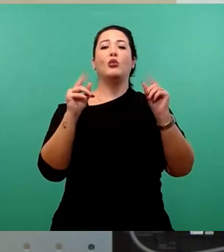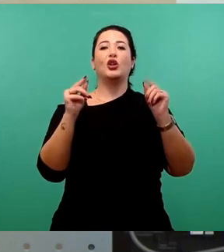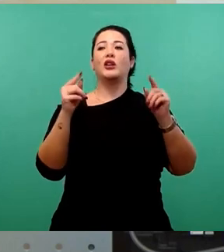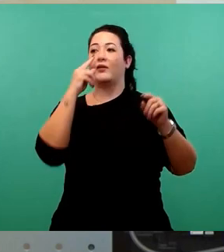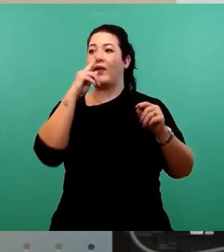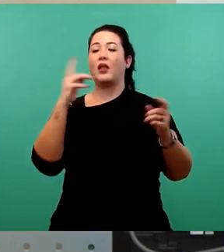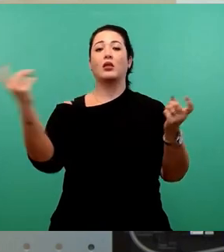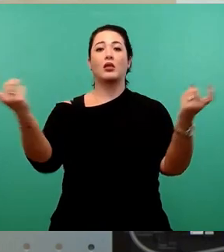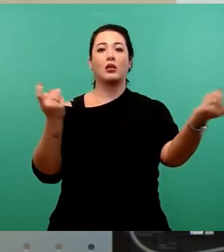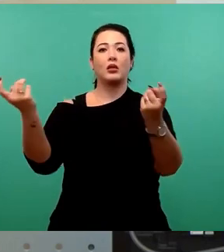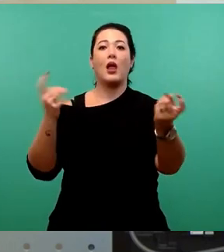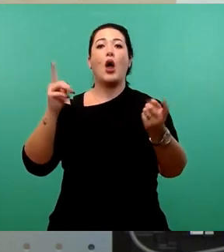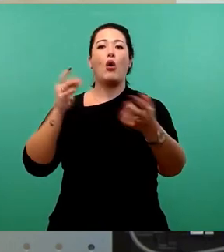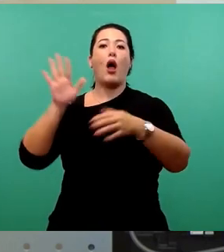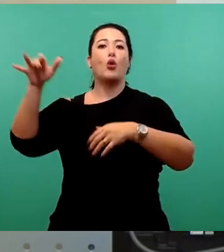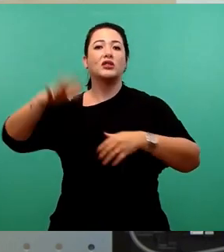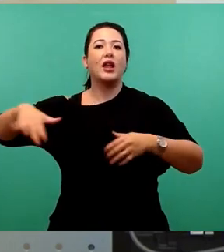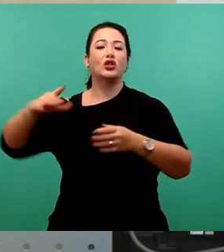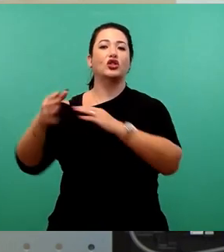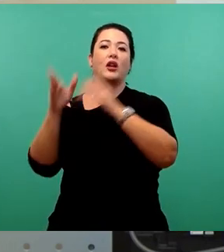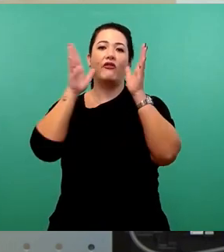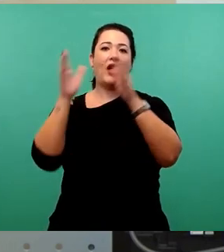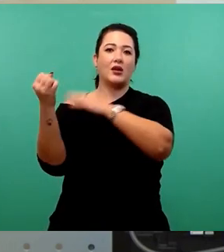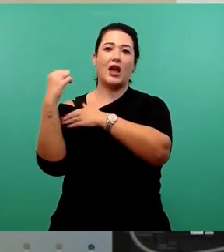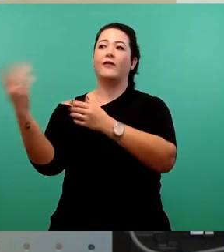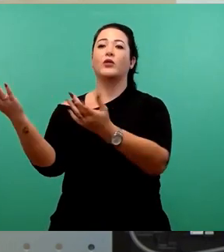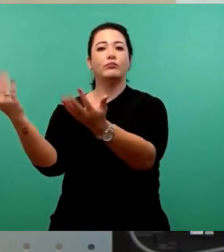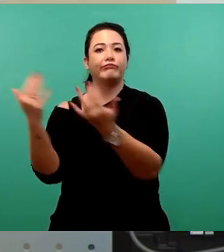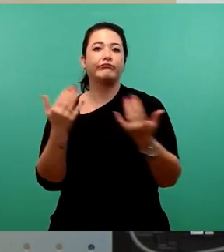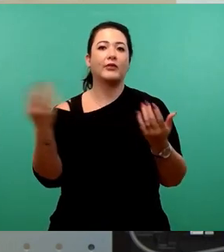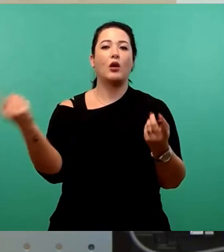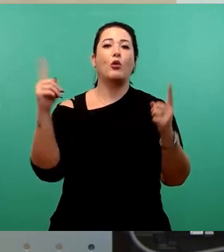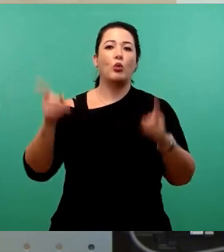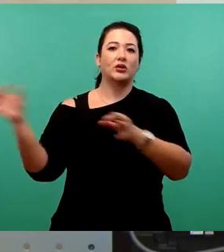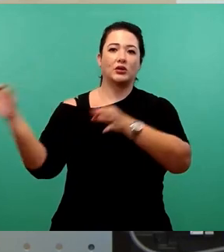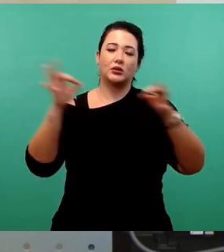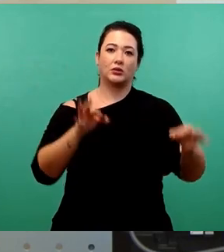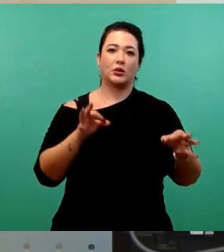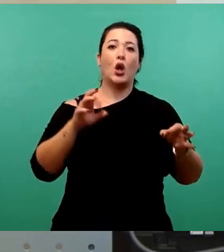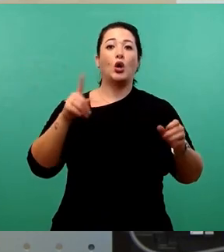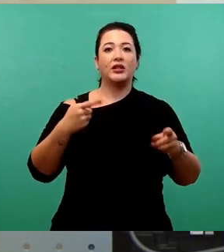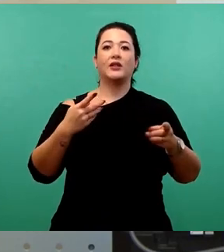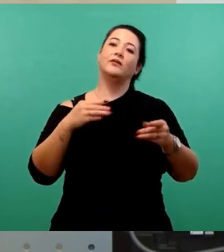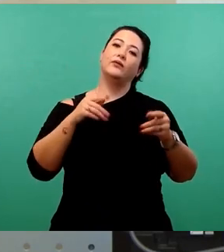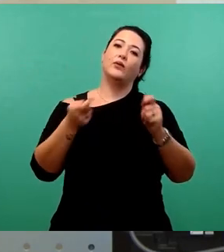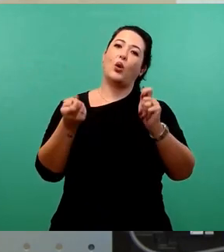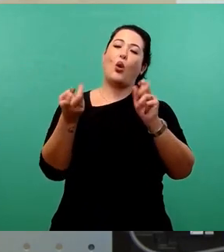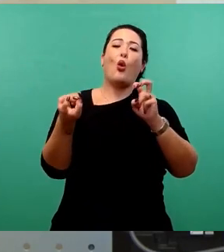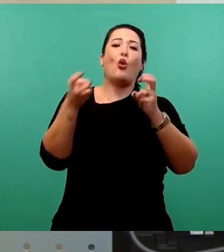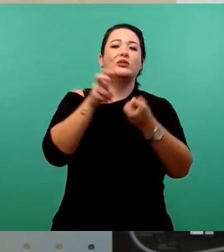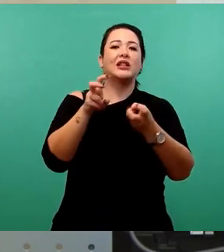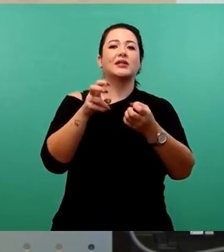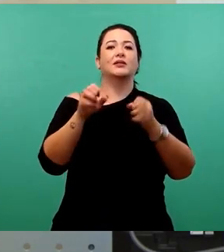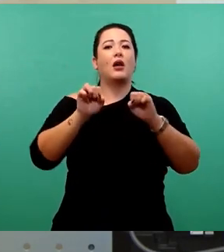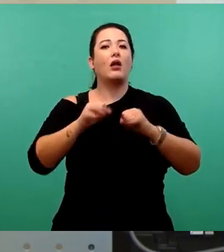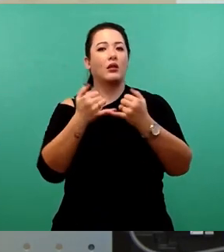ausländische Fachkräfte hierher zu holen. Und wir müssen darüber sprechen, wie wir diese neue Aufgabe auch miteinander gestalten möchten. Und insofern